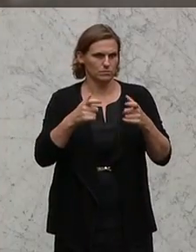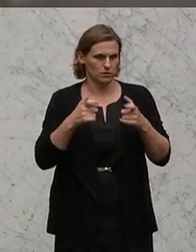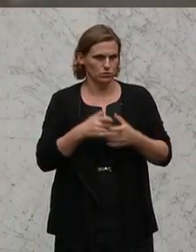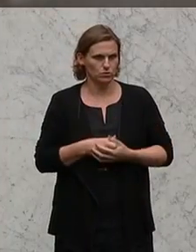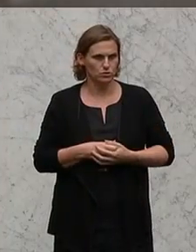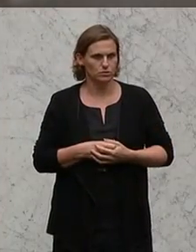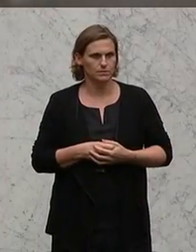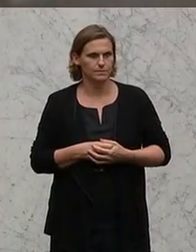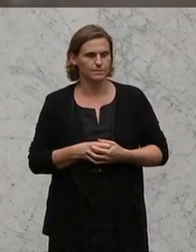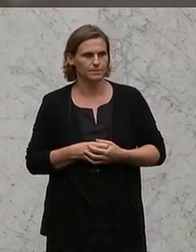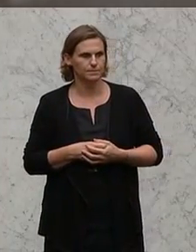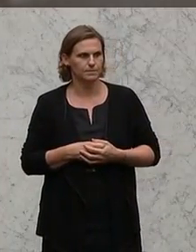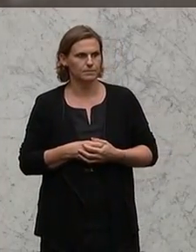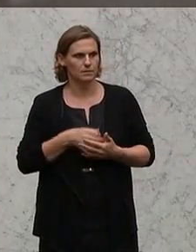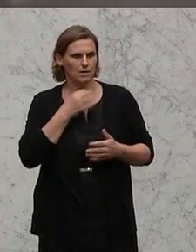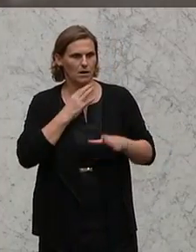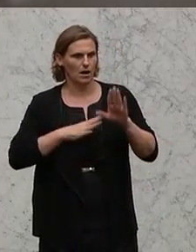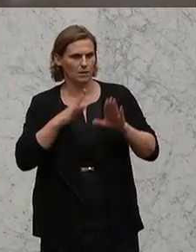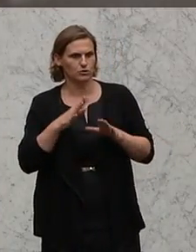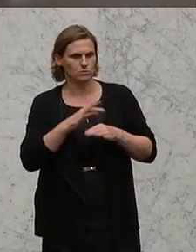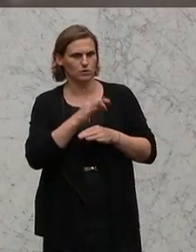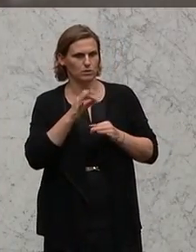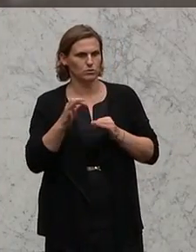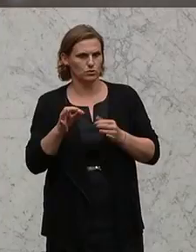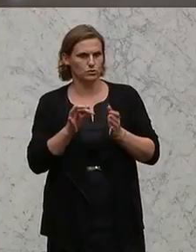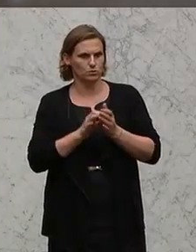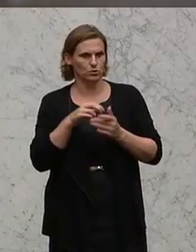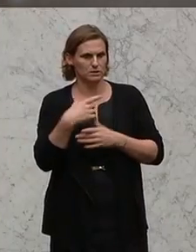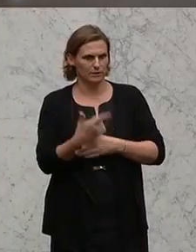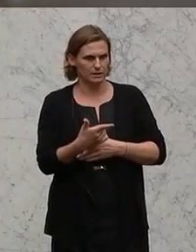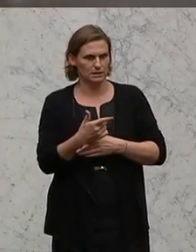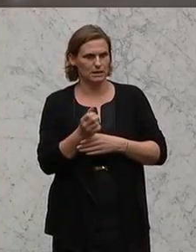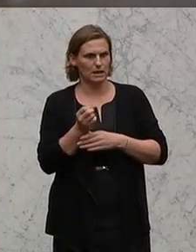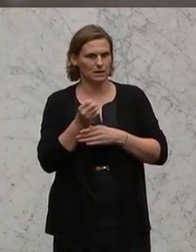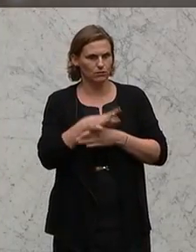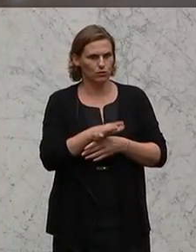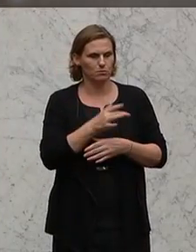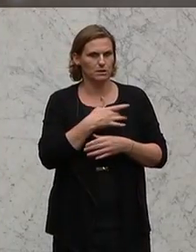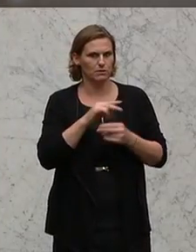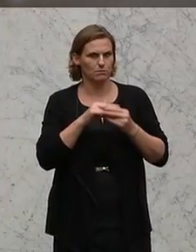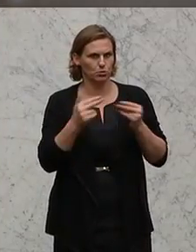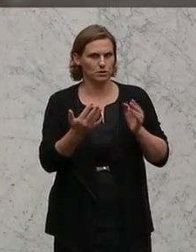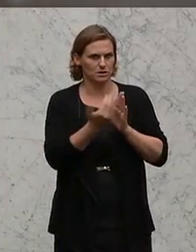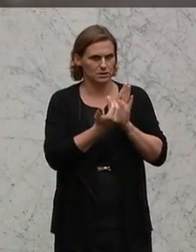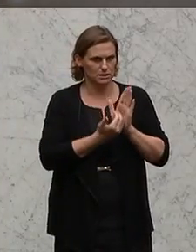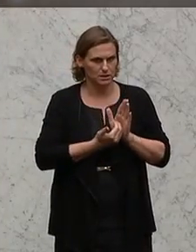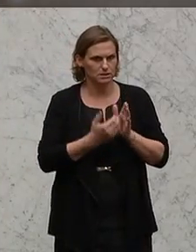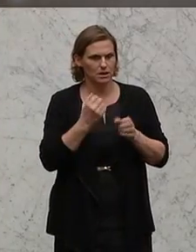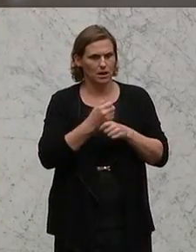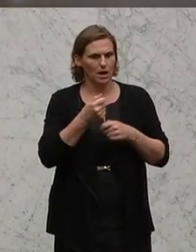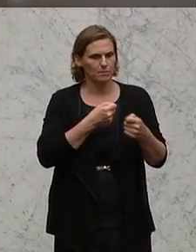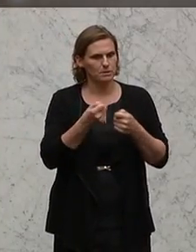Wir kommen zur Abstimmung über den Tagesordnungspunkt 20. Entwurf betreffend ein Bundesgesetz, mit dem das